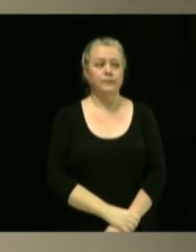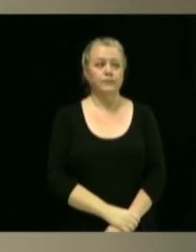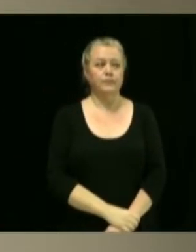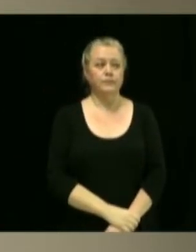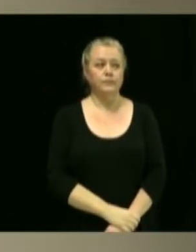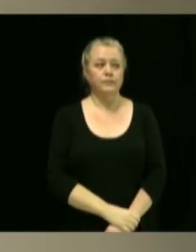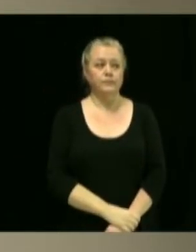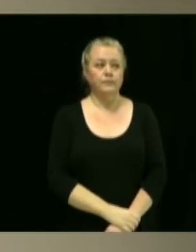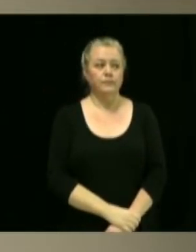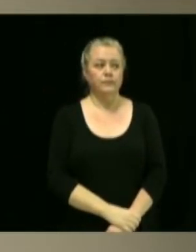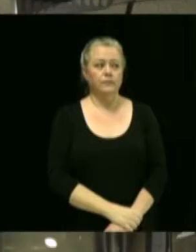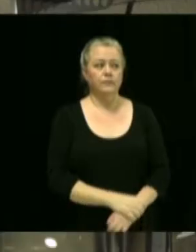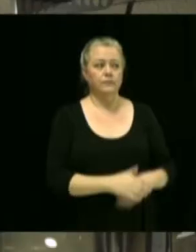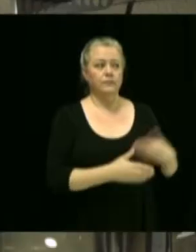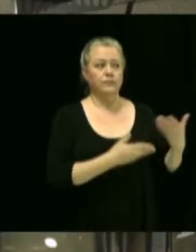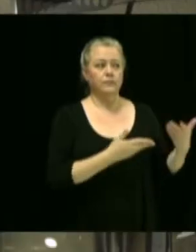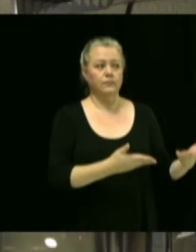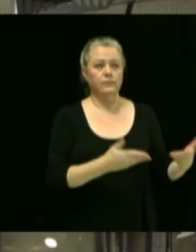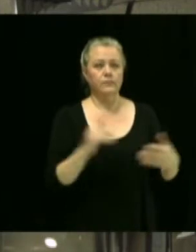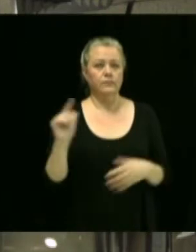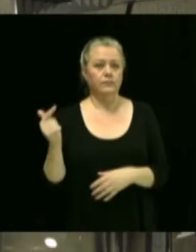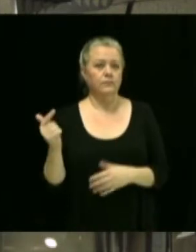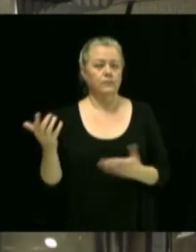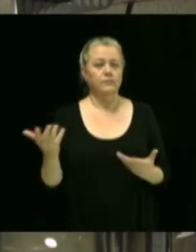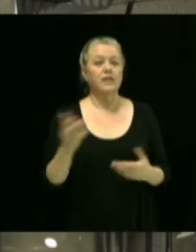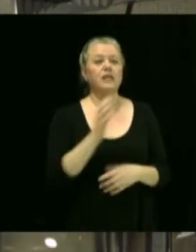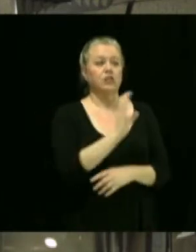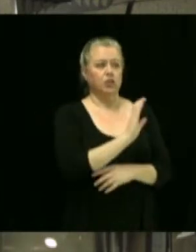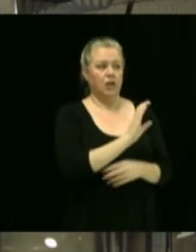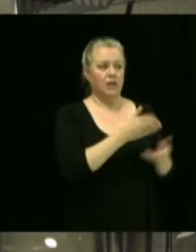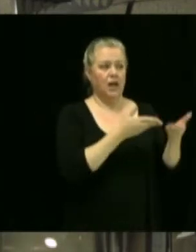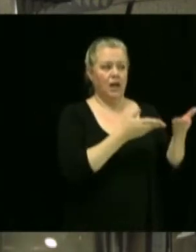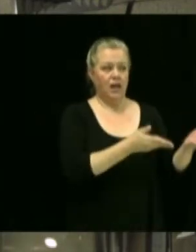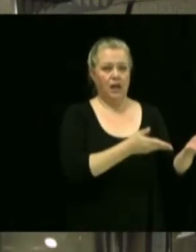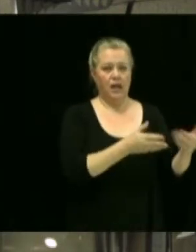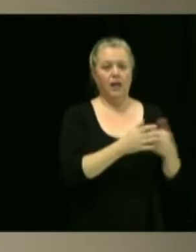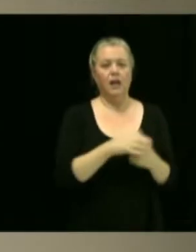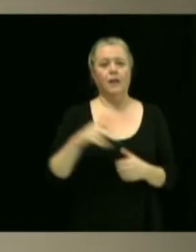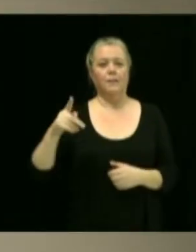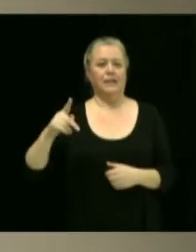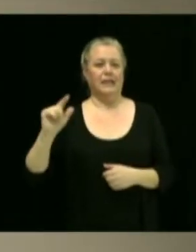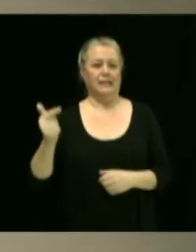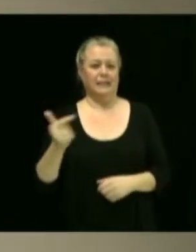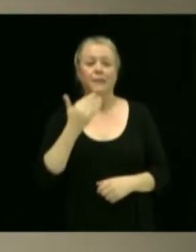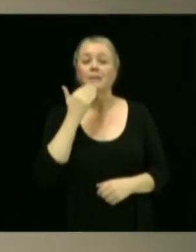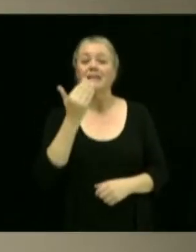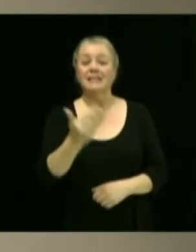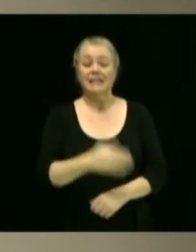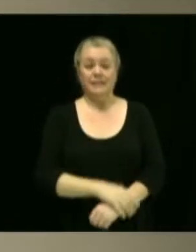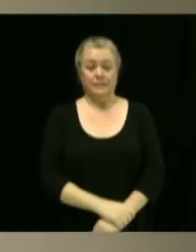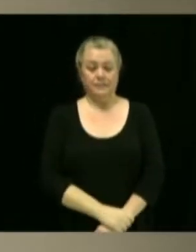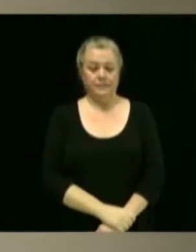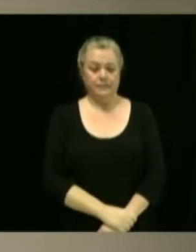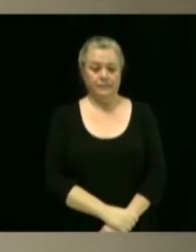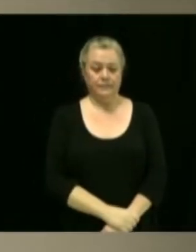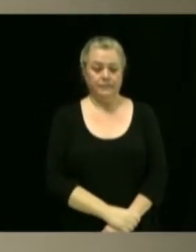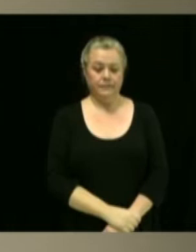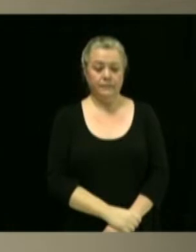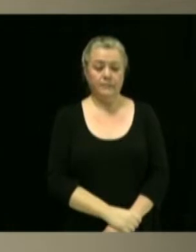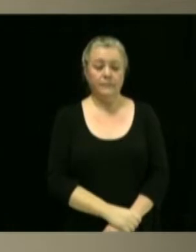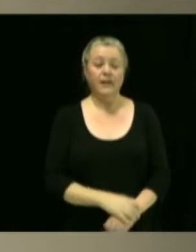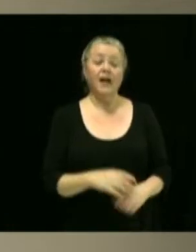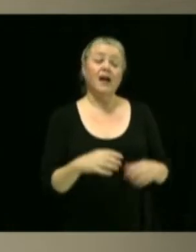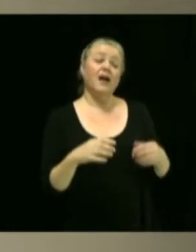Est-ce que j'aurais un proposeur? Chantal, Patrick. Merci. Modification à être portée à l